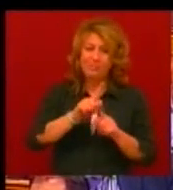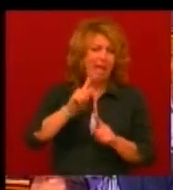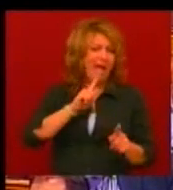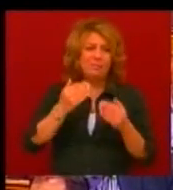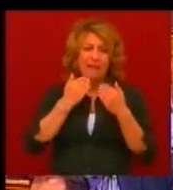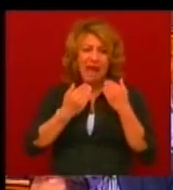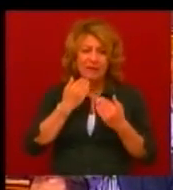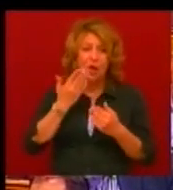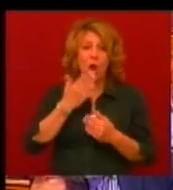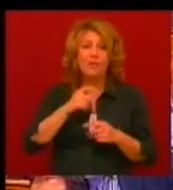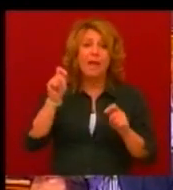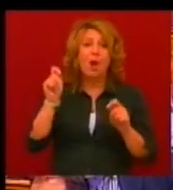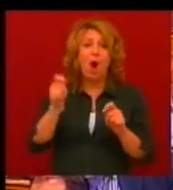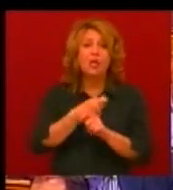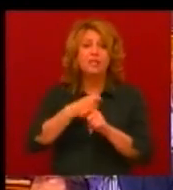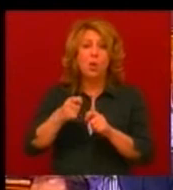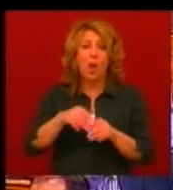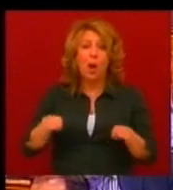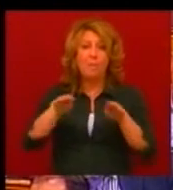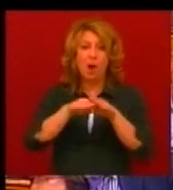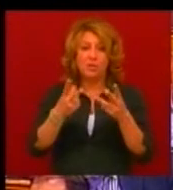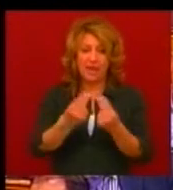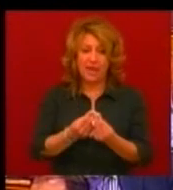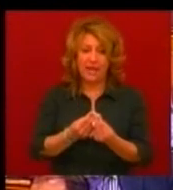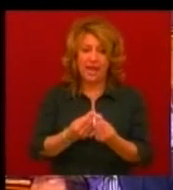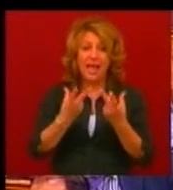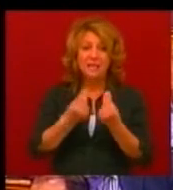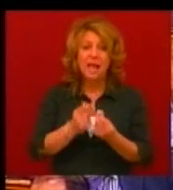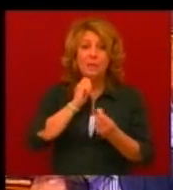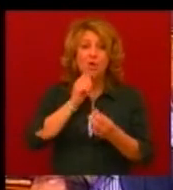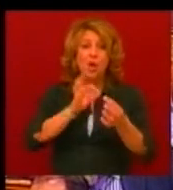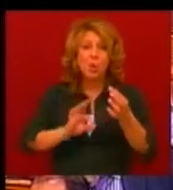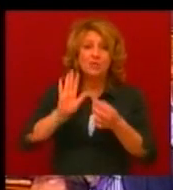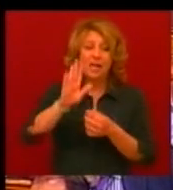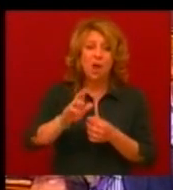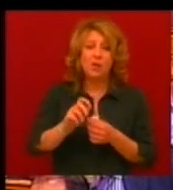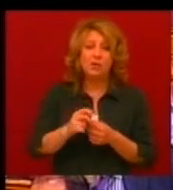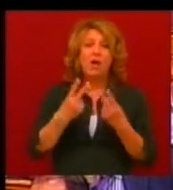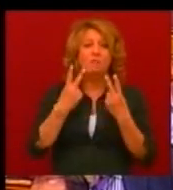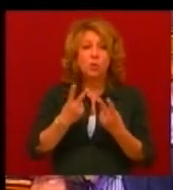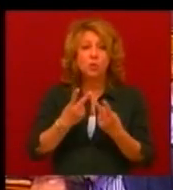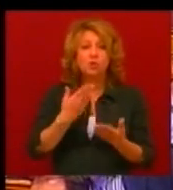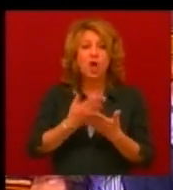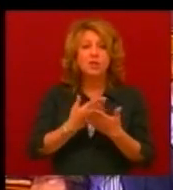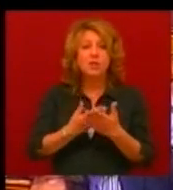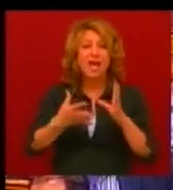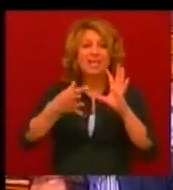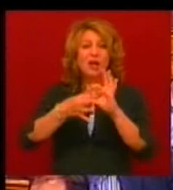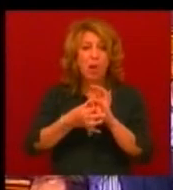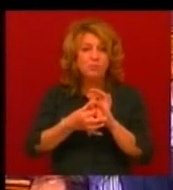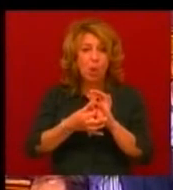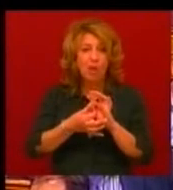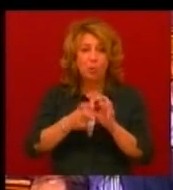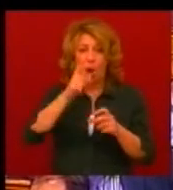hanem harcolnak a partnerekkel. Ezzel a Magyarország számára kulcsfontossági gazdasági kapcsolatokat ássák alá